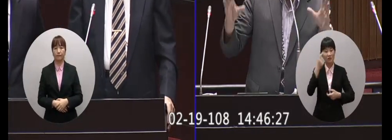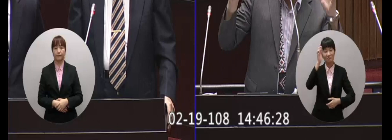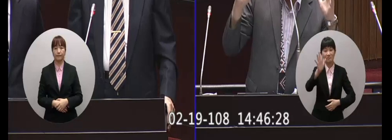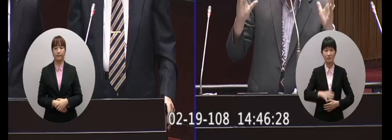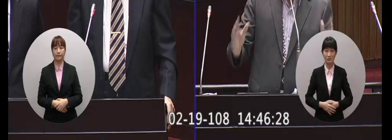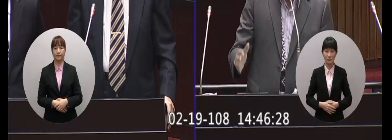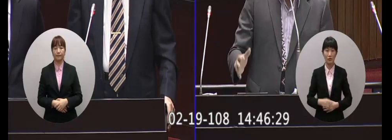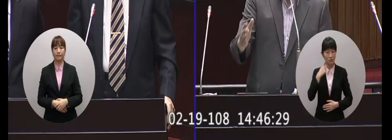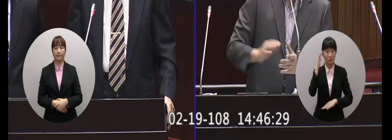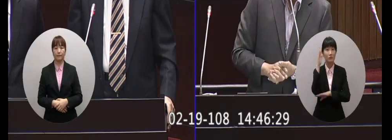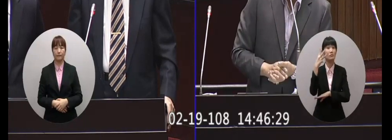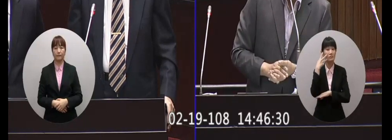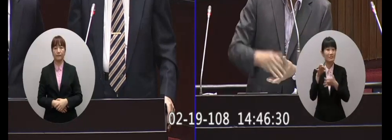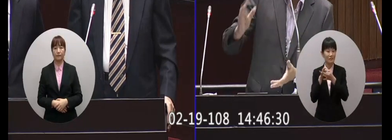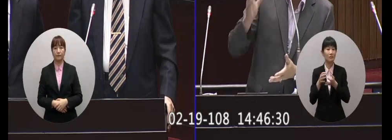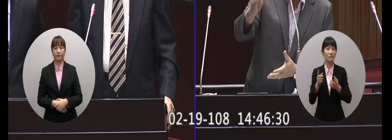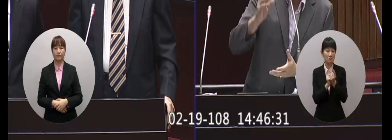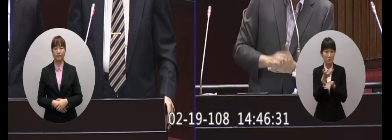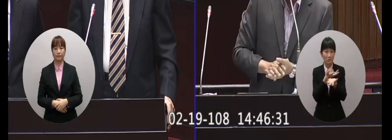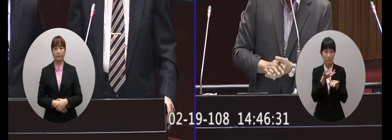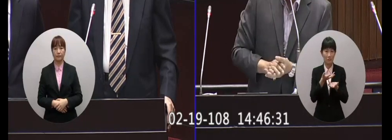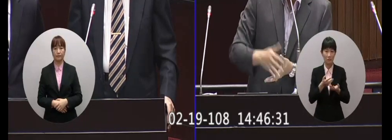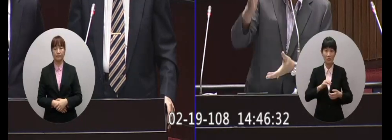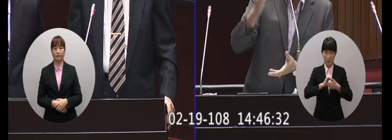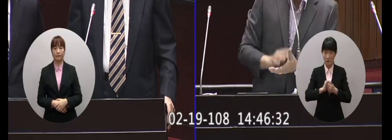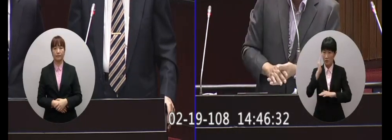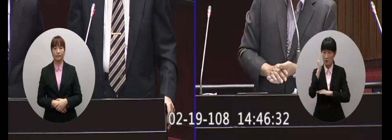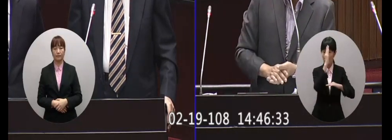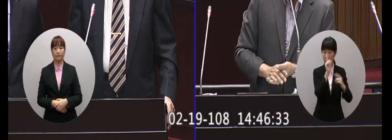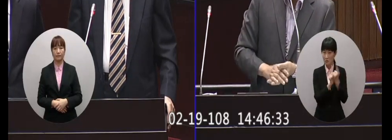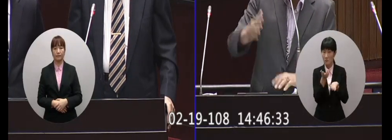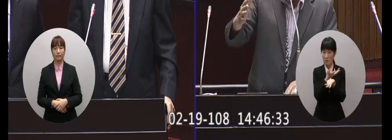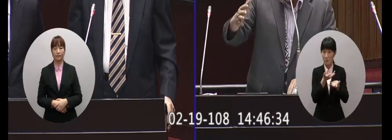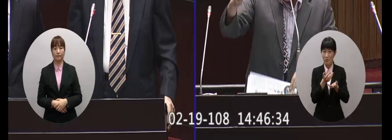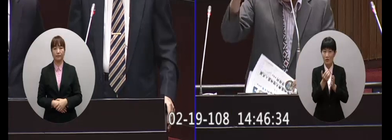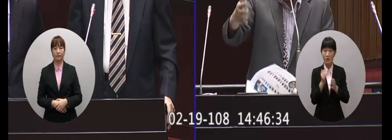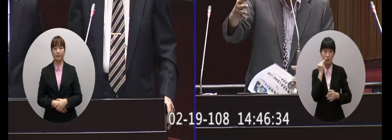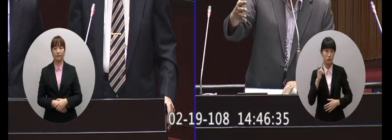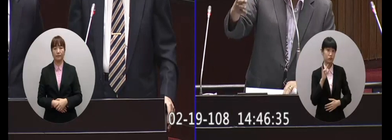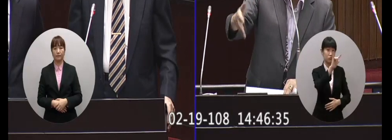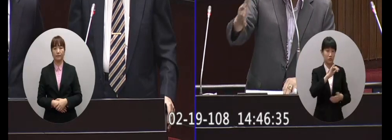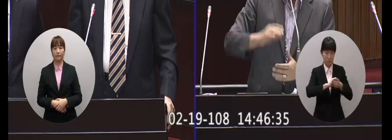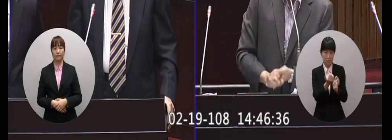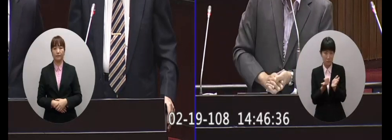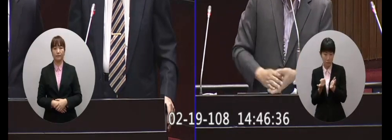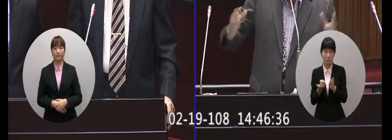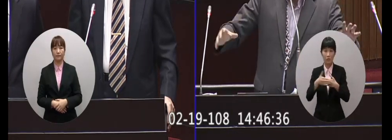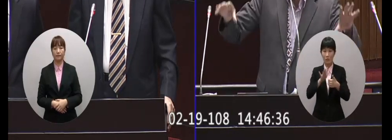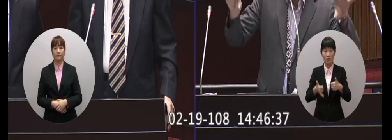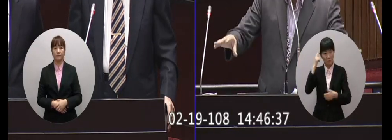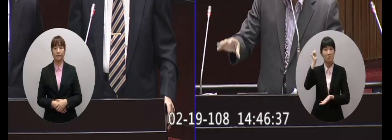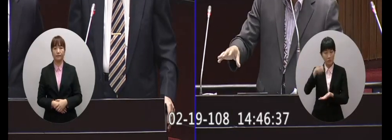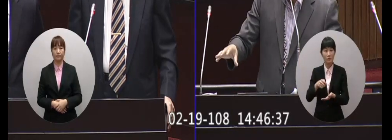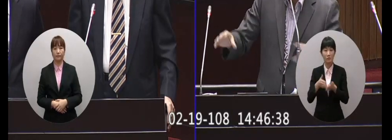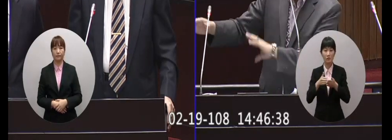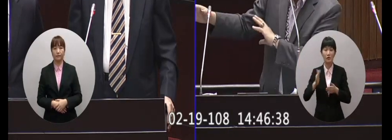建議啦政治性的協議當然要政府跟政府簽訂那必須要陸委會通過必須要立法的一個審查監督但是